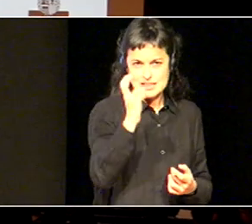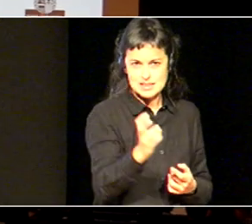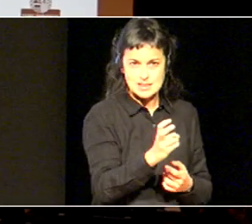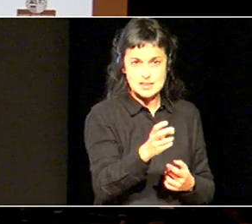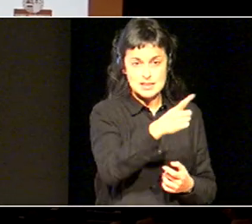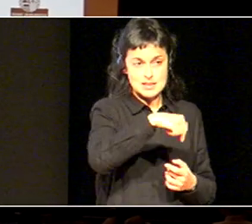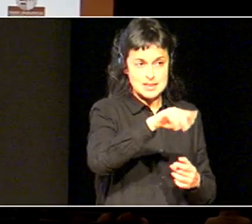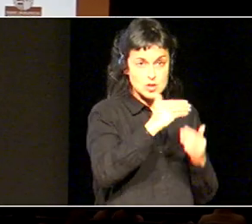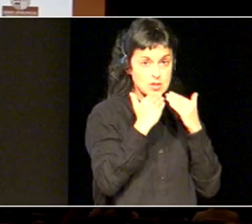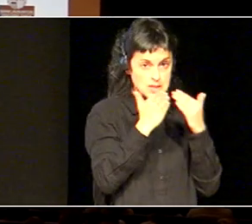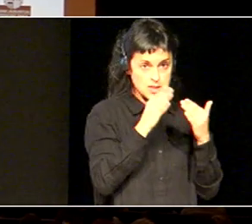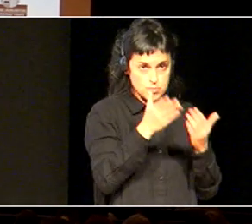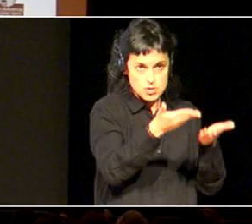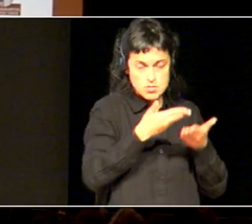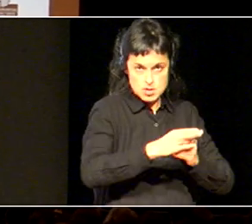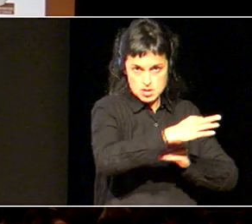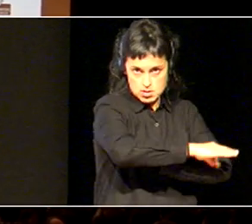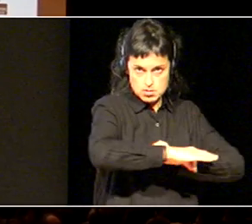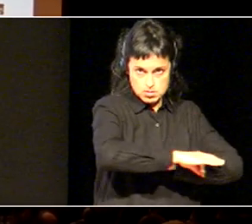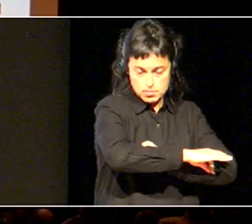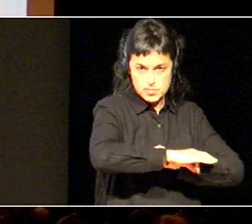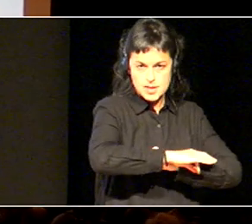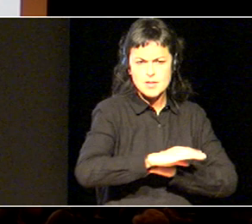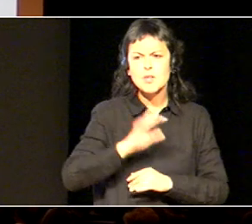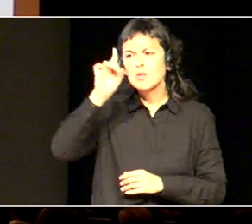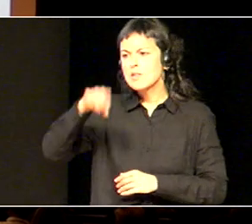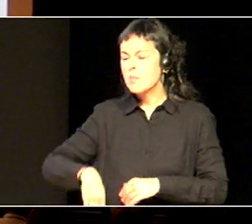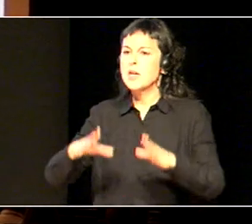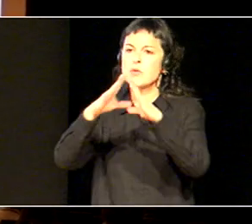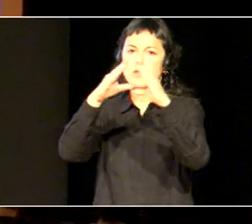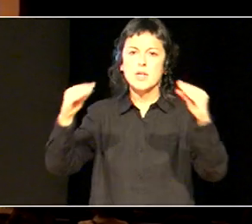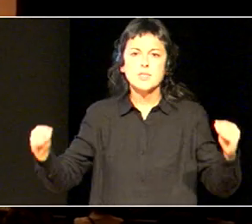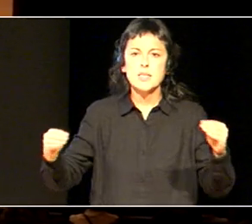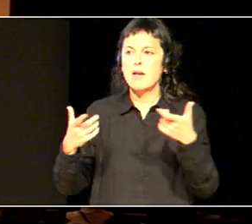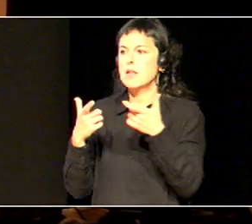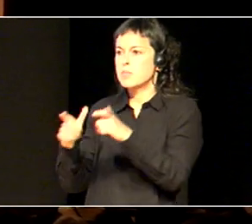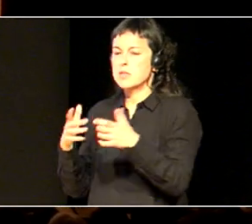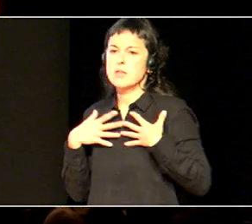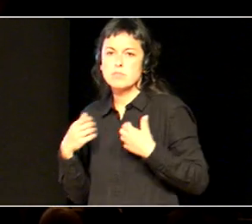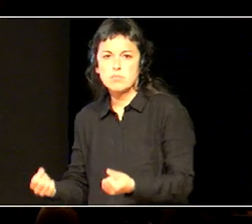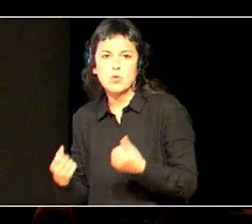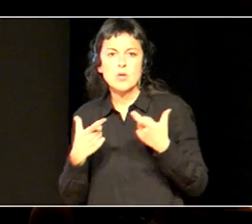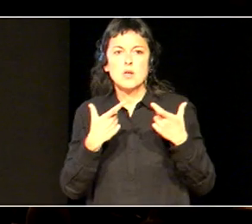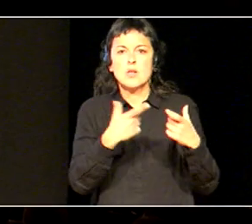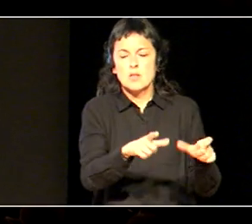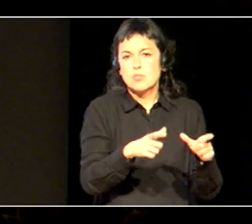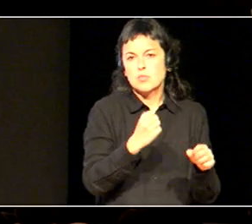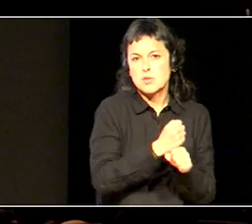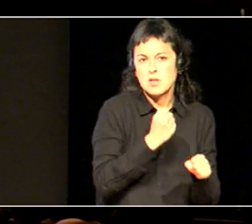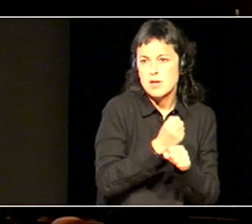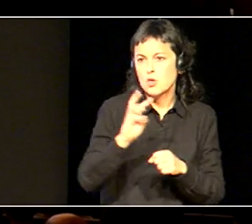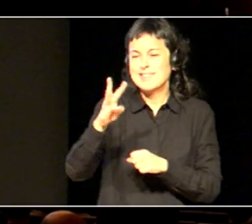nagusiak, baina baita ere, lehena ipatu bezala, unibertsitateak, osasun zaia, enplegu zaia, irugarren sektorea,